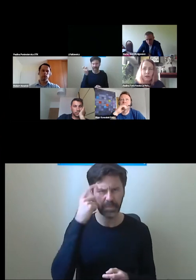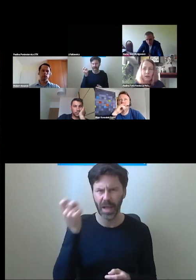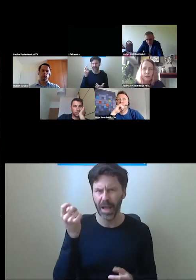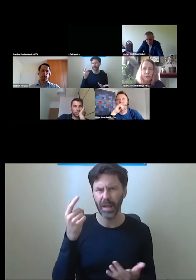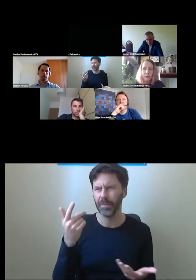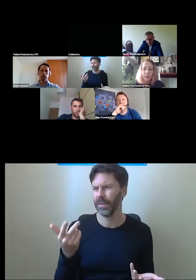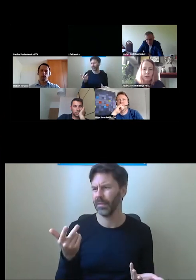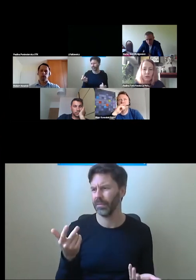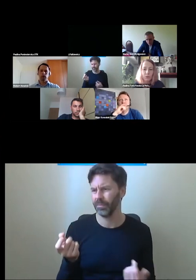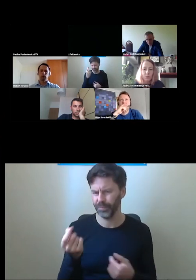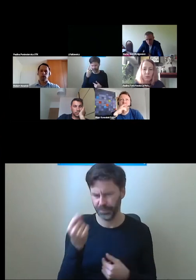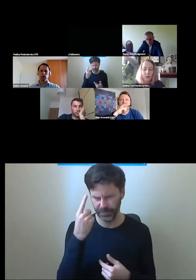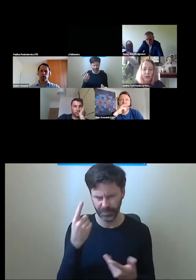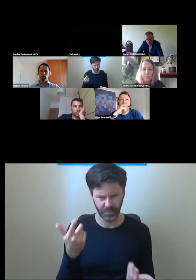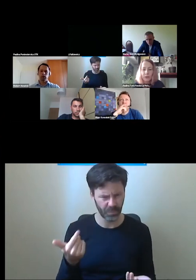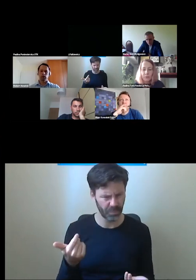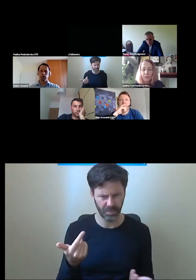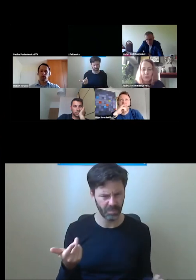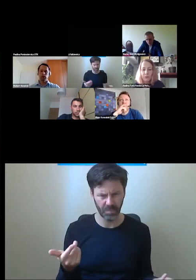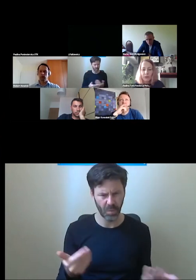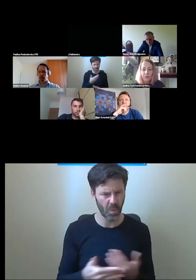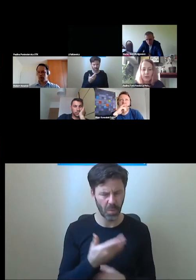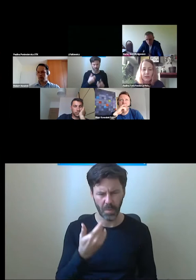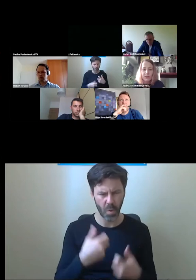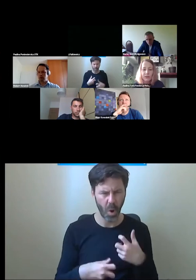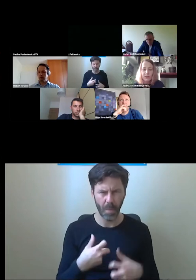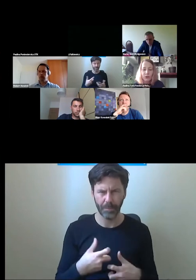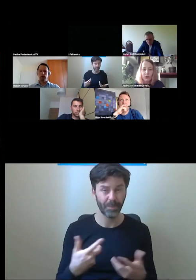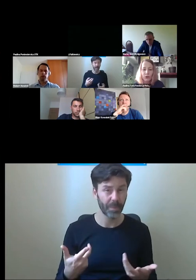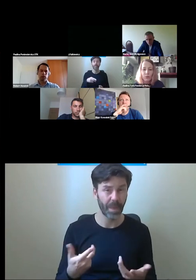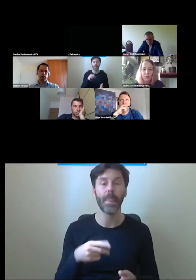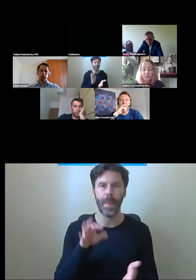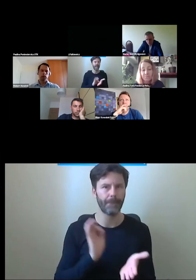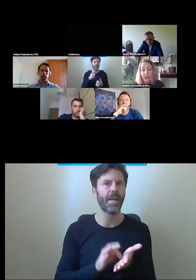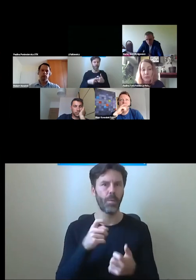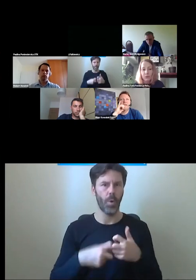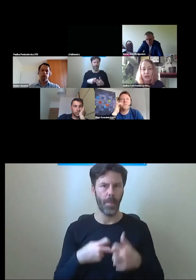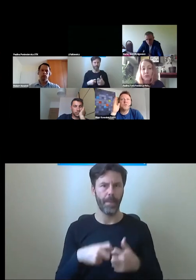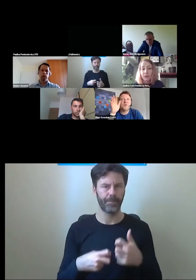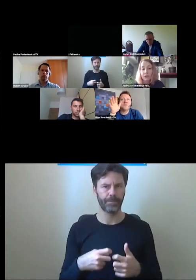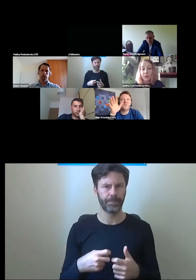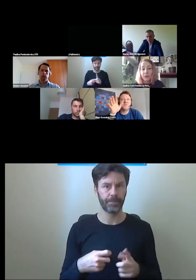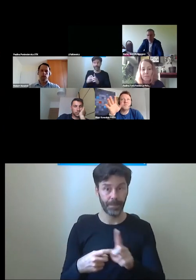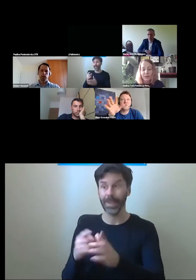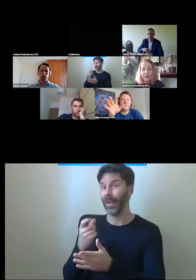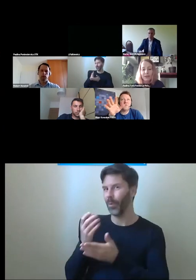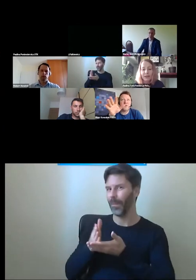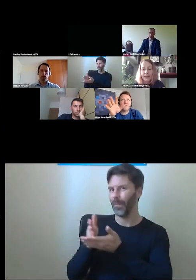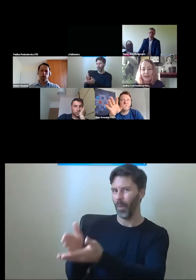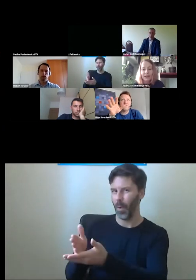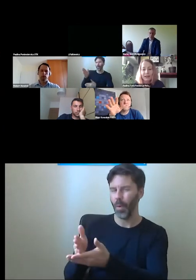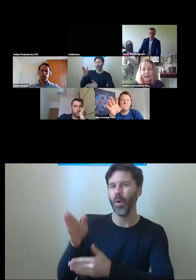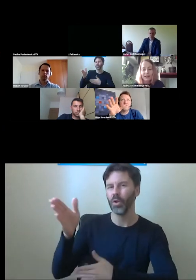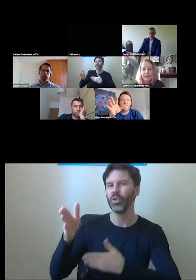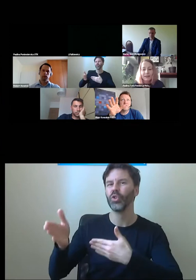dramatyczną pułapką. Na pewno problemem jest to... ci podpowiem, drzwi pożarowe.